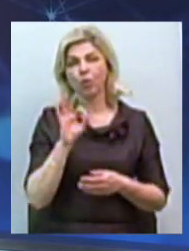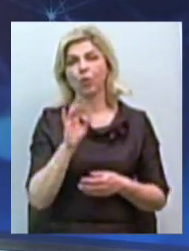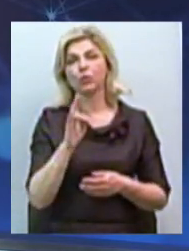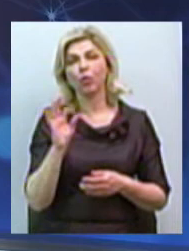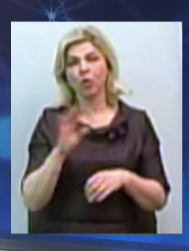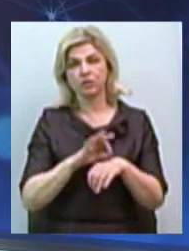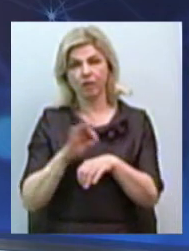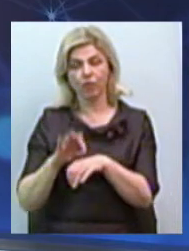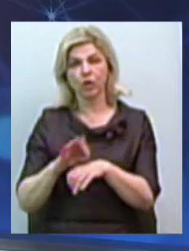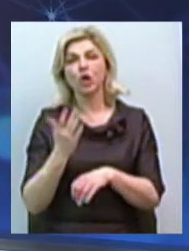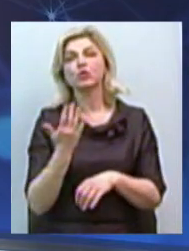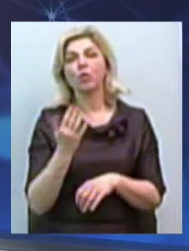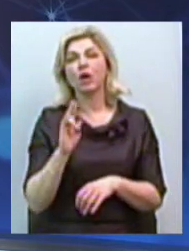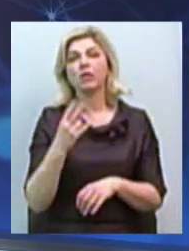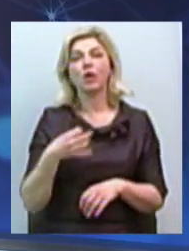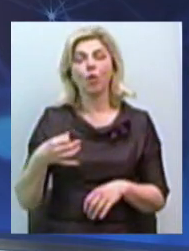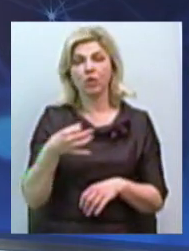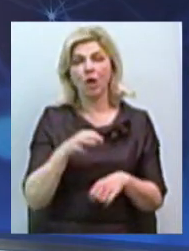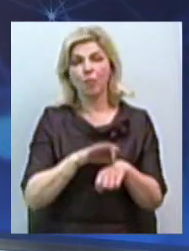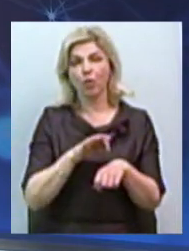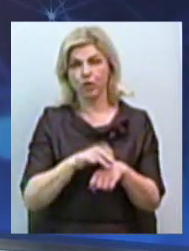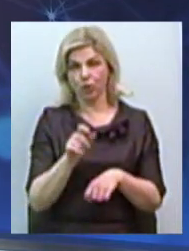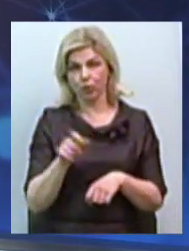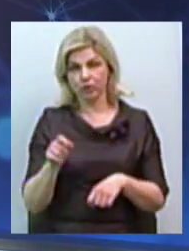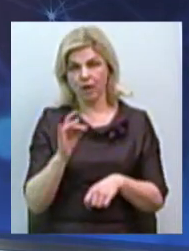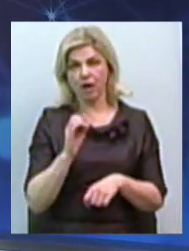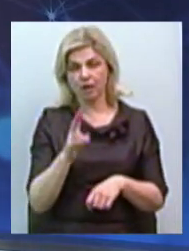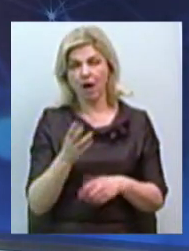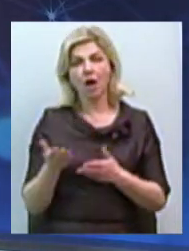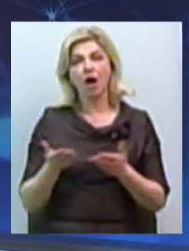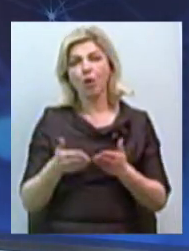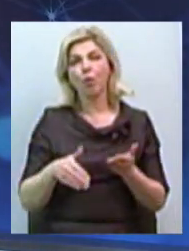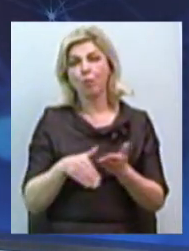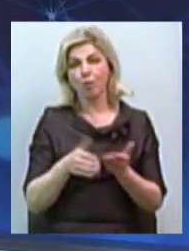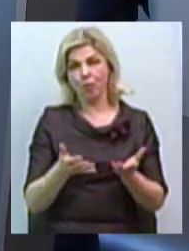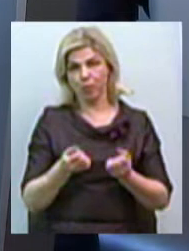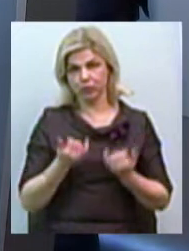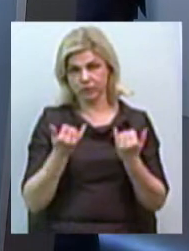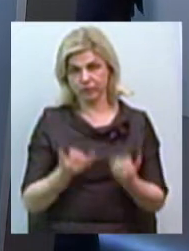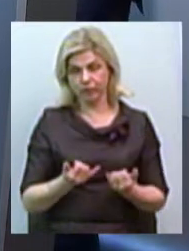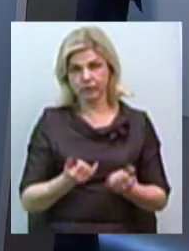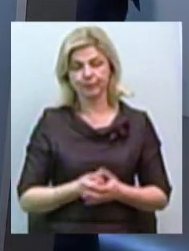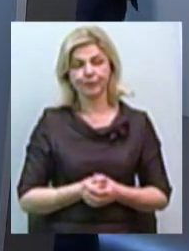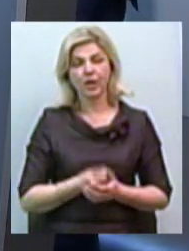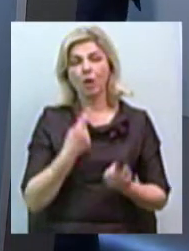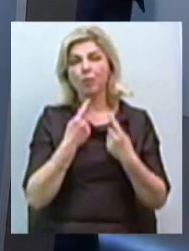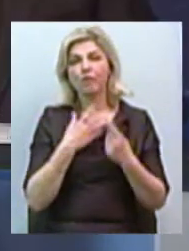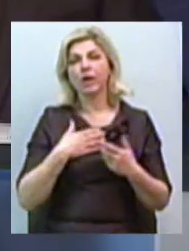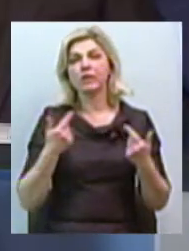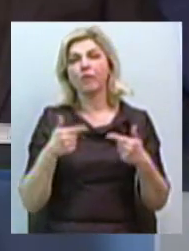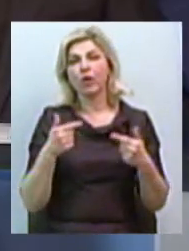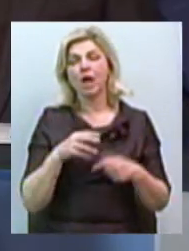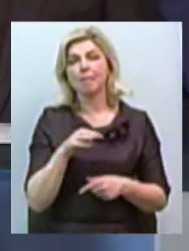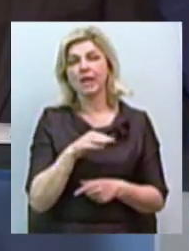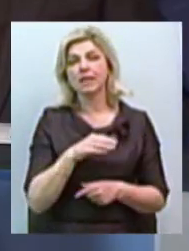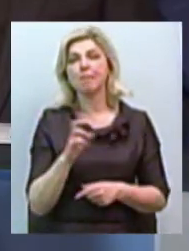хворих на рак та яку допомогу вони отримують, говоримо з нашими гостями. В студії Максим Безносенко,